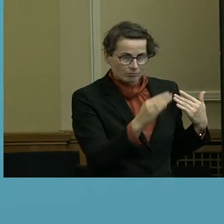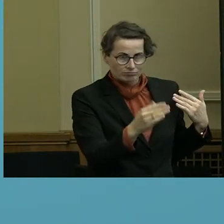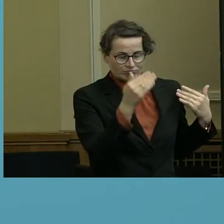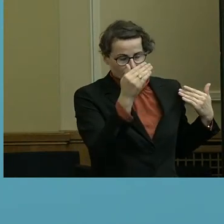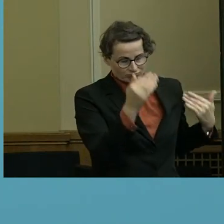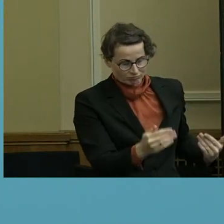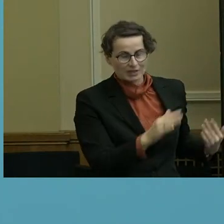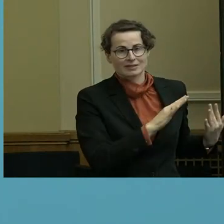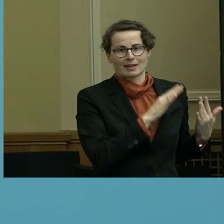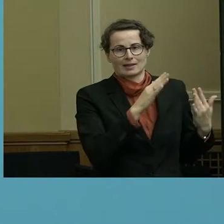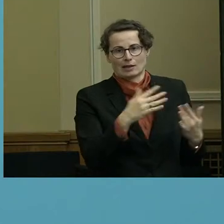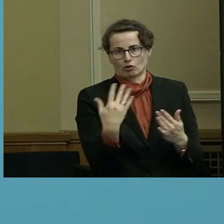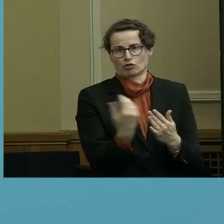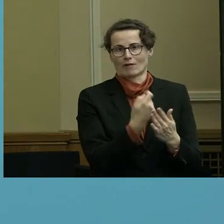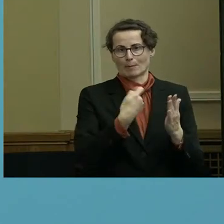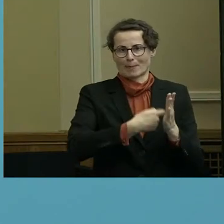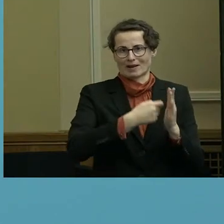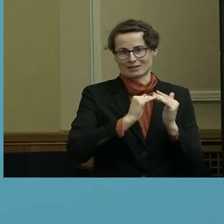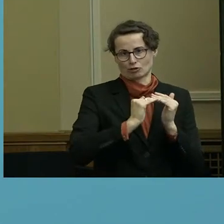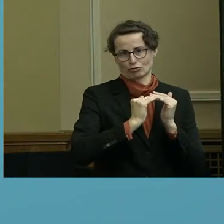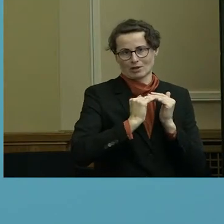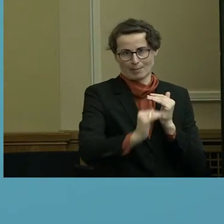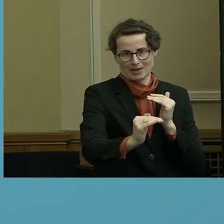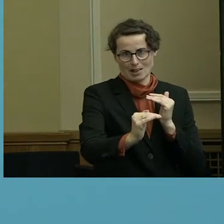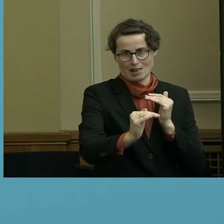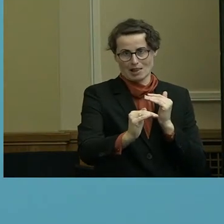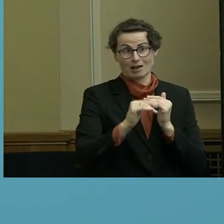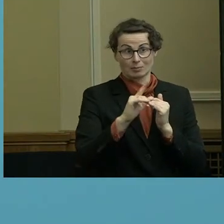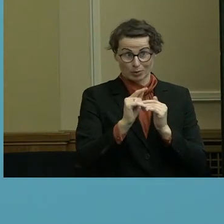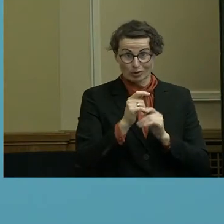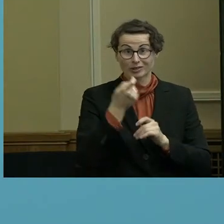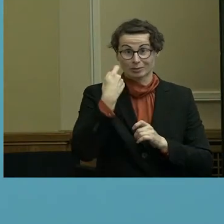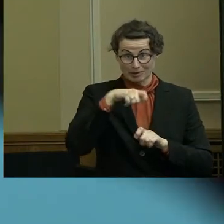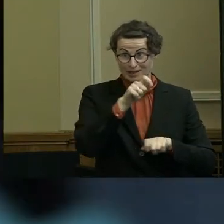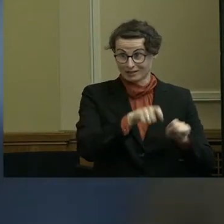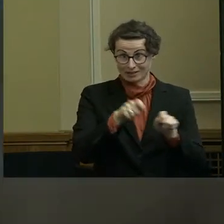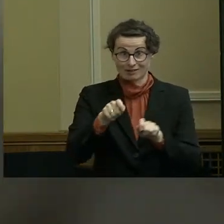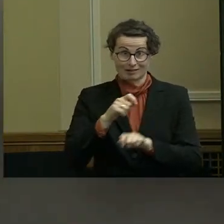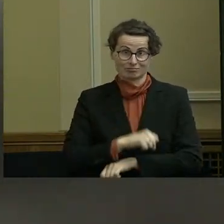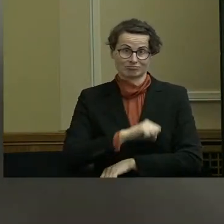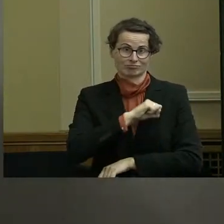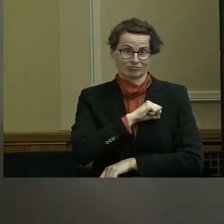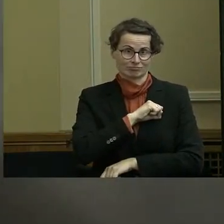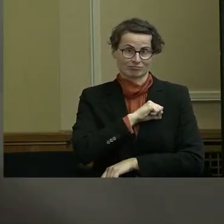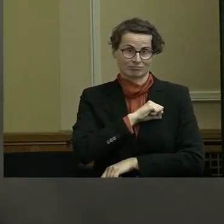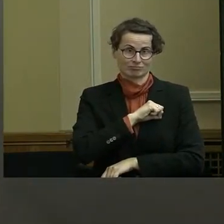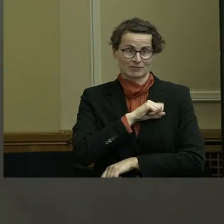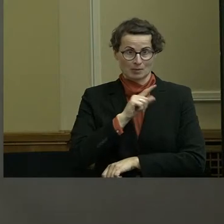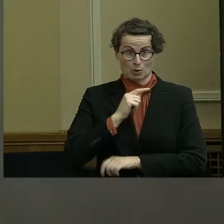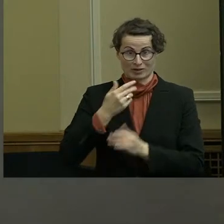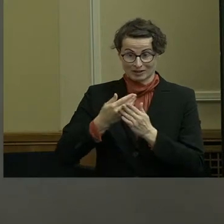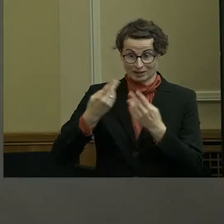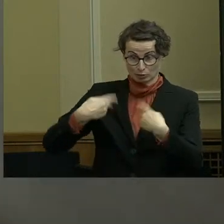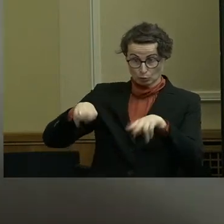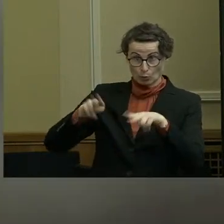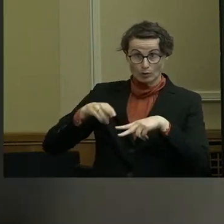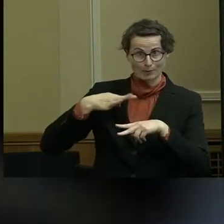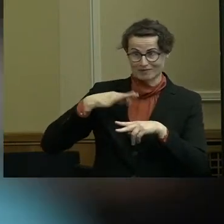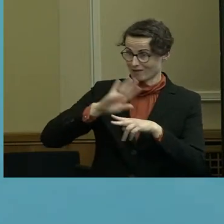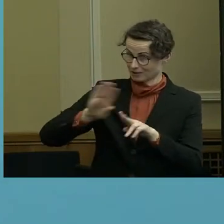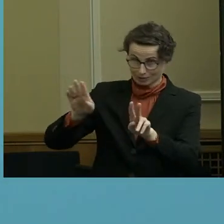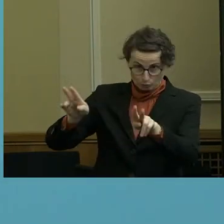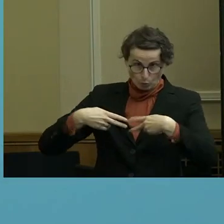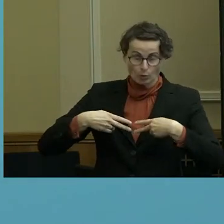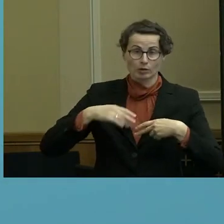durchhalten. Und davon profitieren die Berlinerinnen und Berliner. Das hat sich also ausgezahlt, dass die Wasserbetriebe